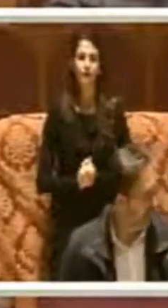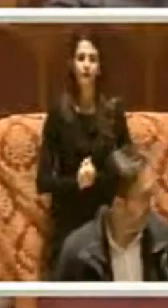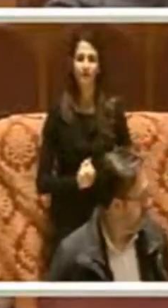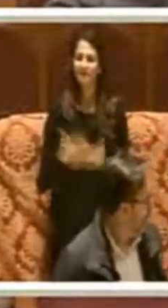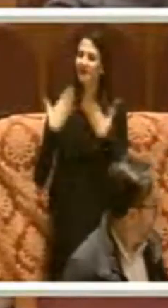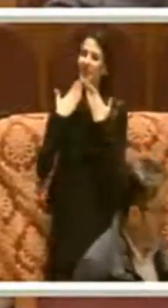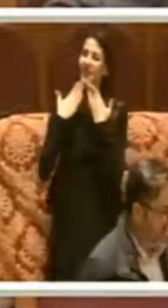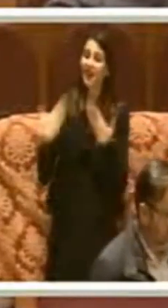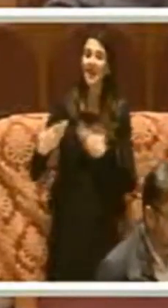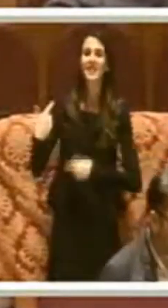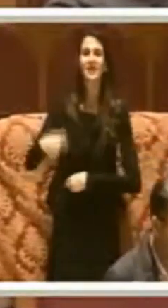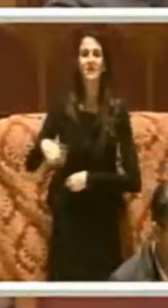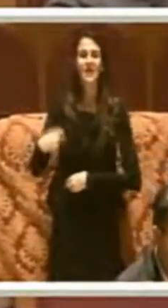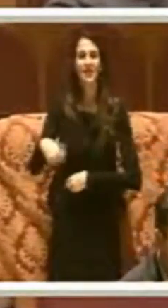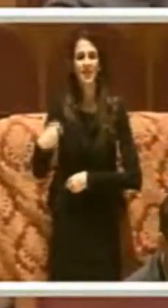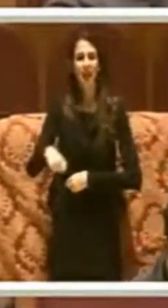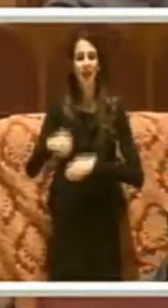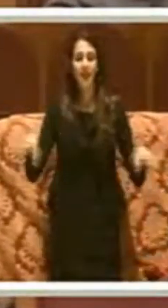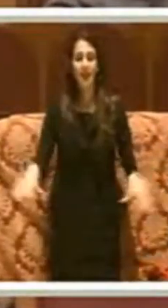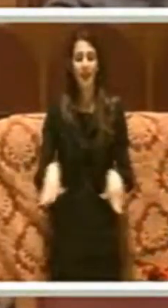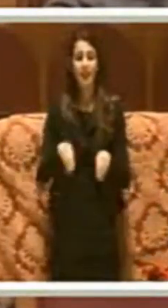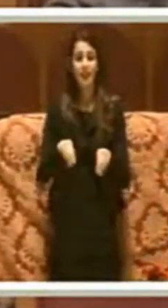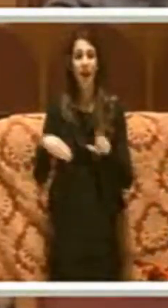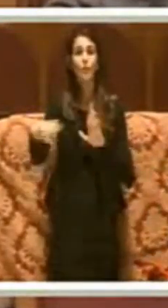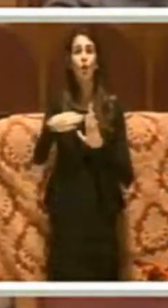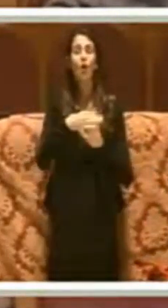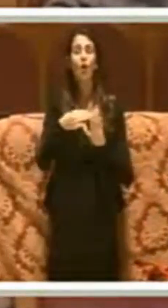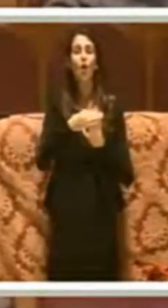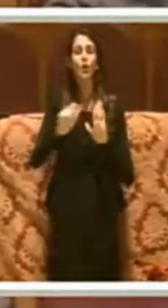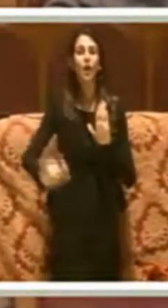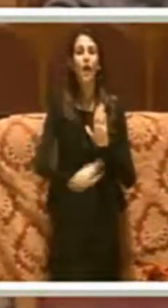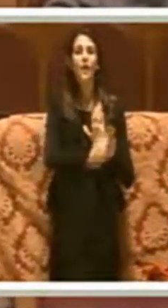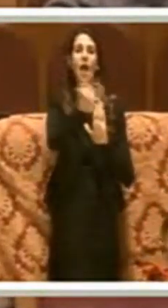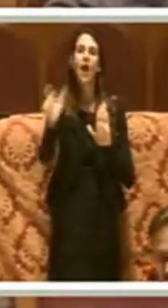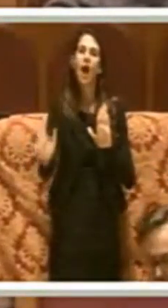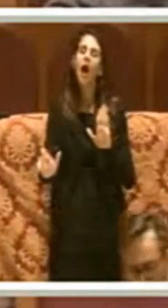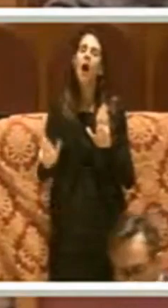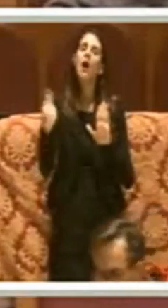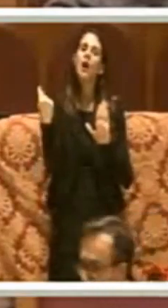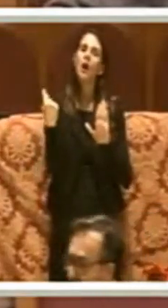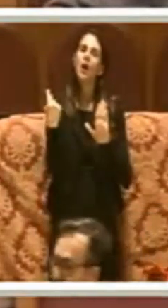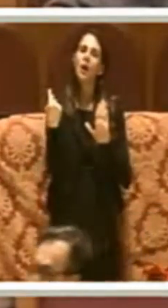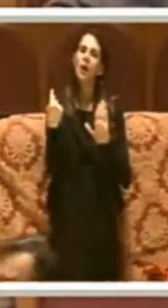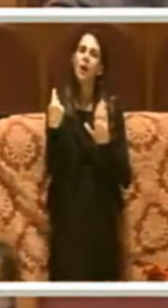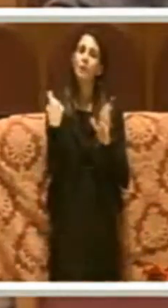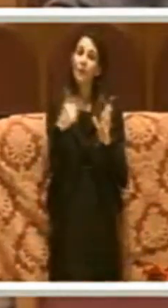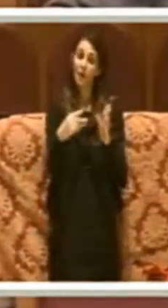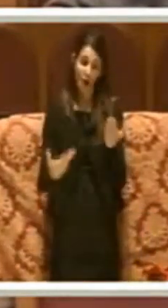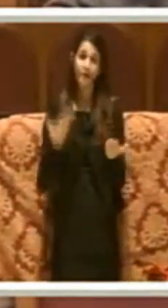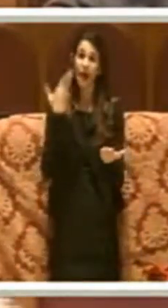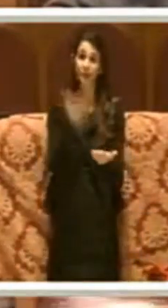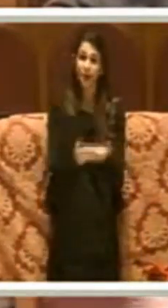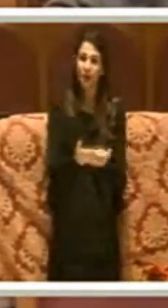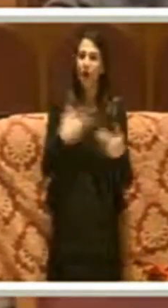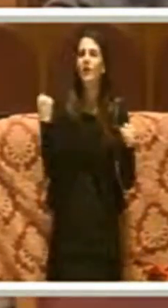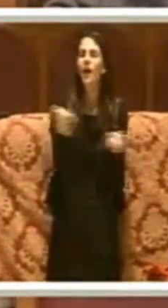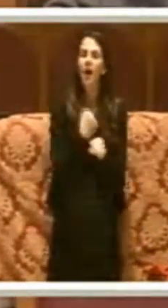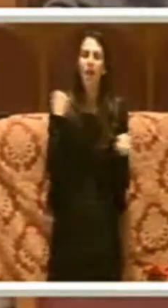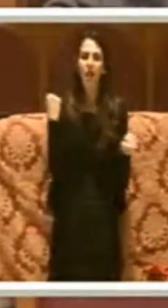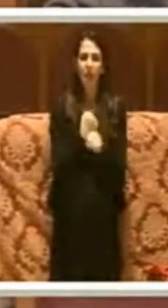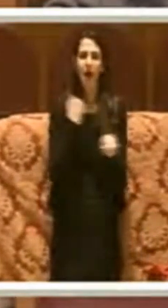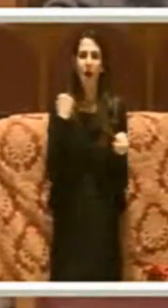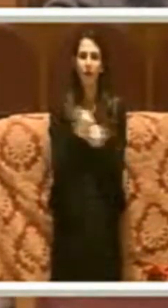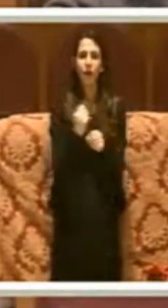Grazie Presidente, si tratta di un ordine del giorno che è il frutto di un lavoro che ha portato avanti la